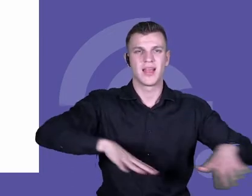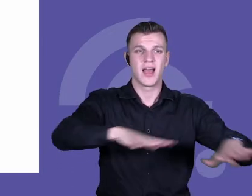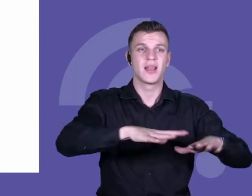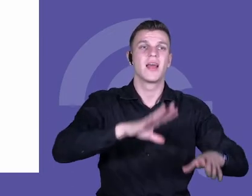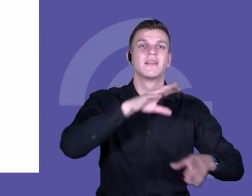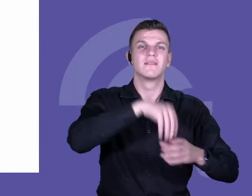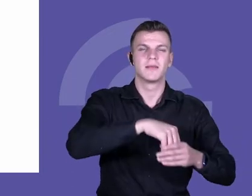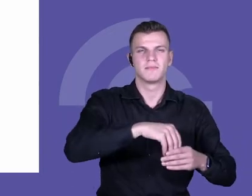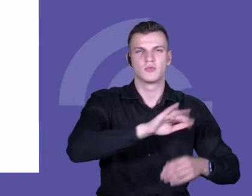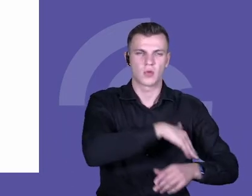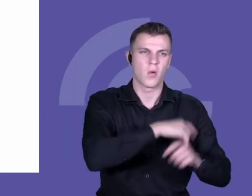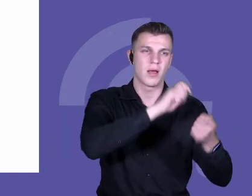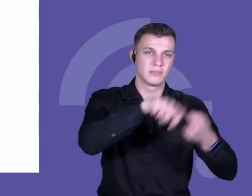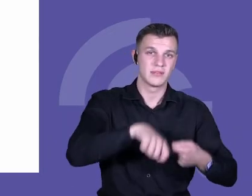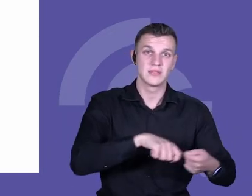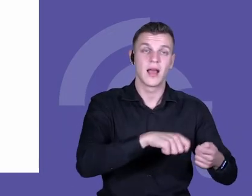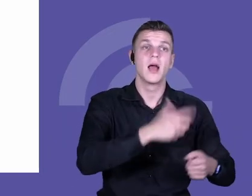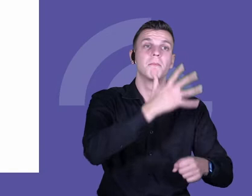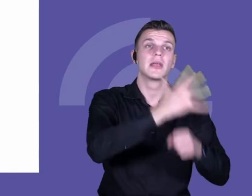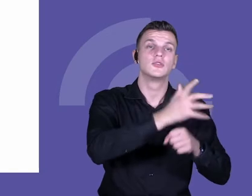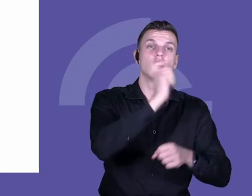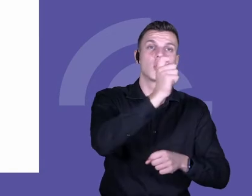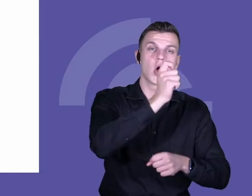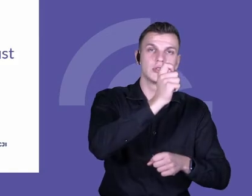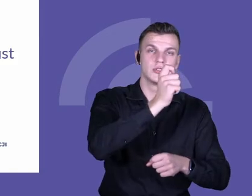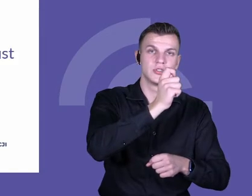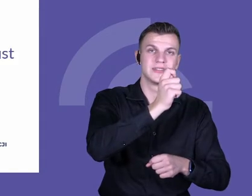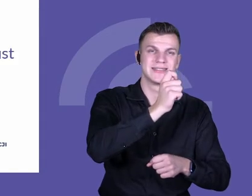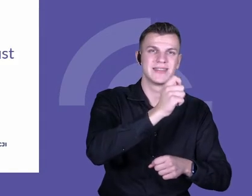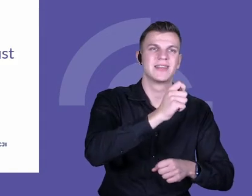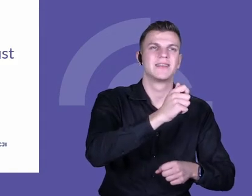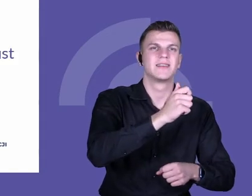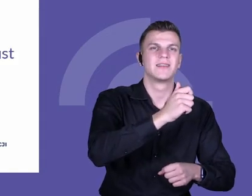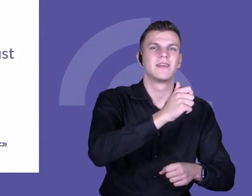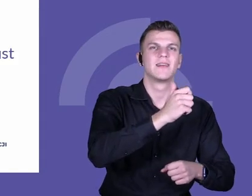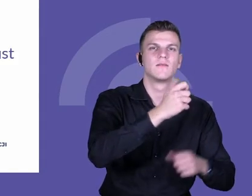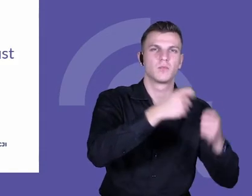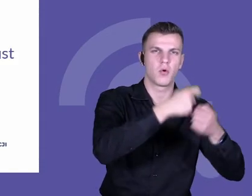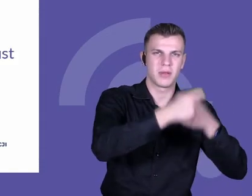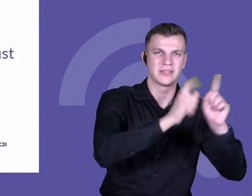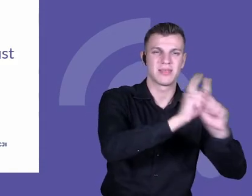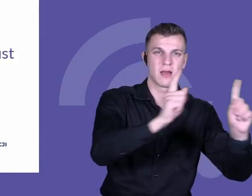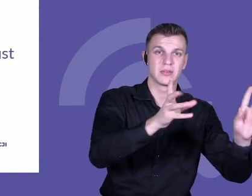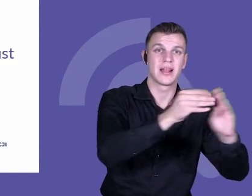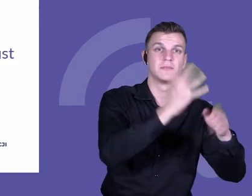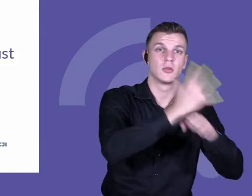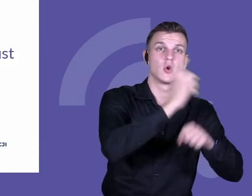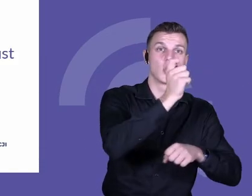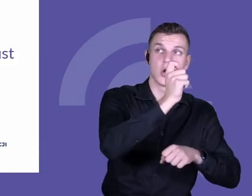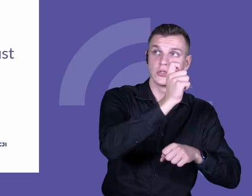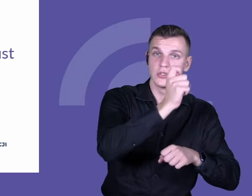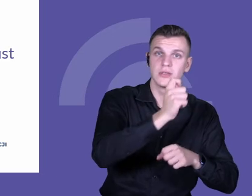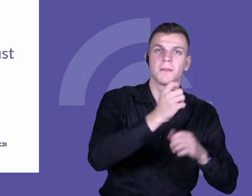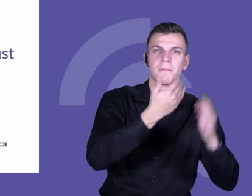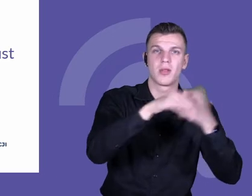godzin współpracy pomiędzy nauczycielami równało się to 20-procentowym wzrostem wyników